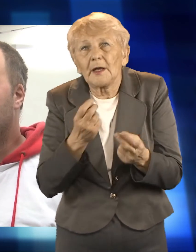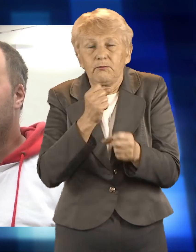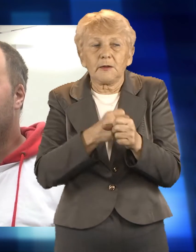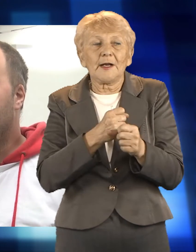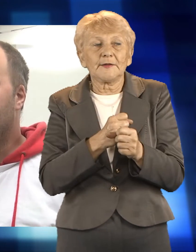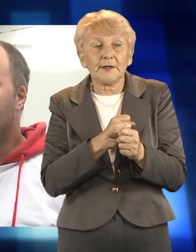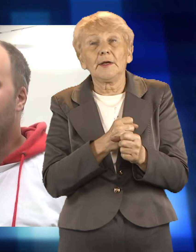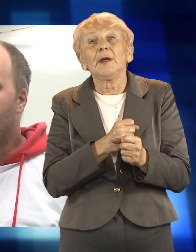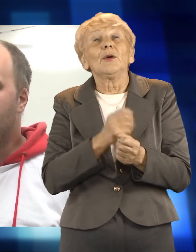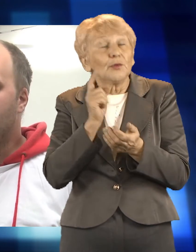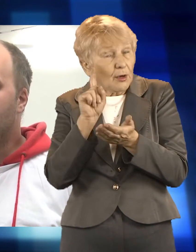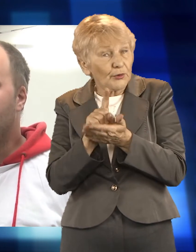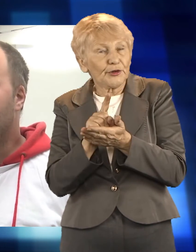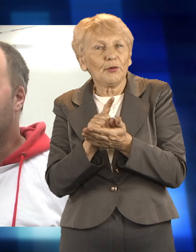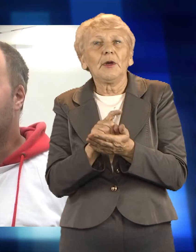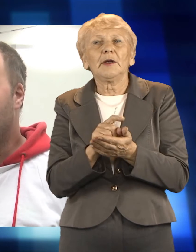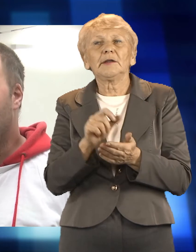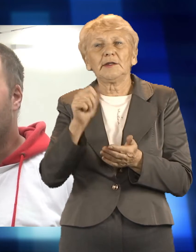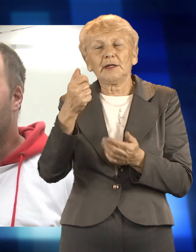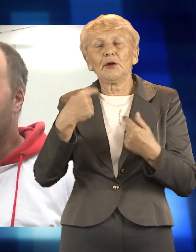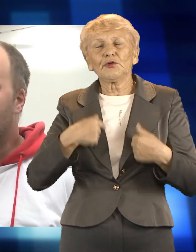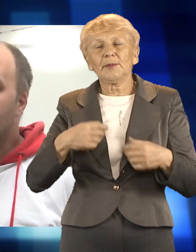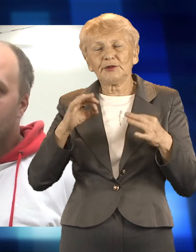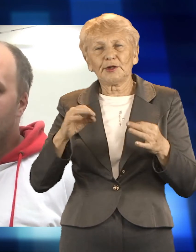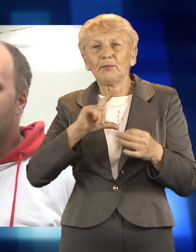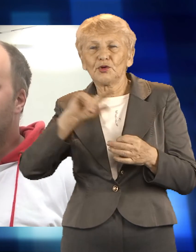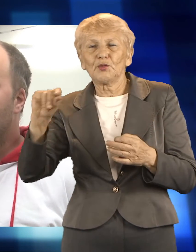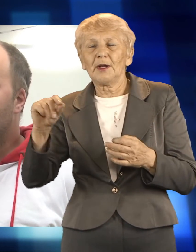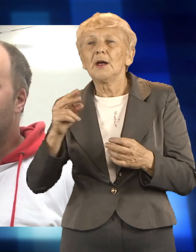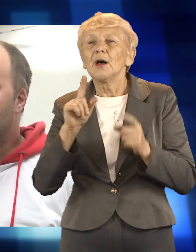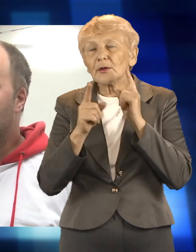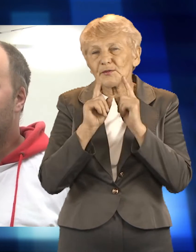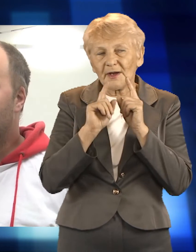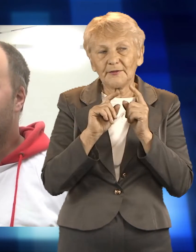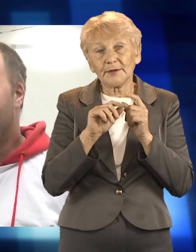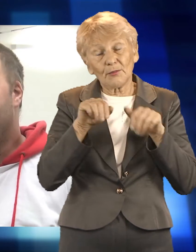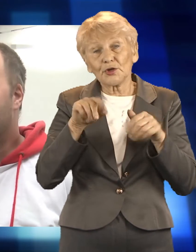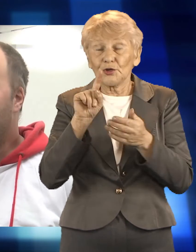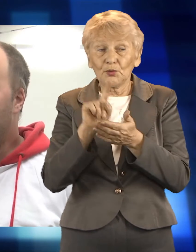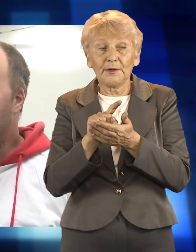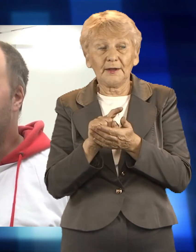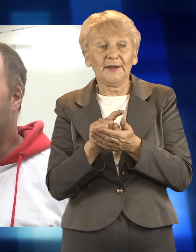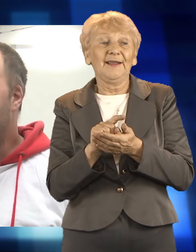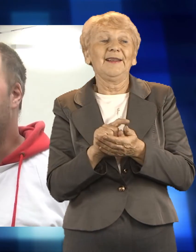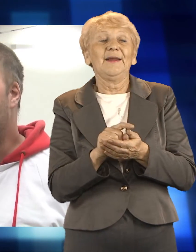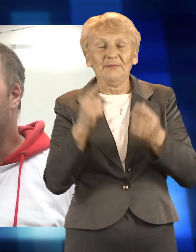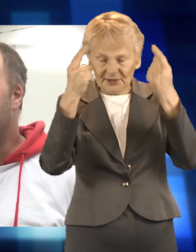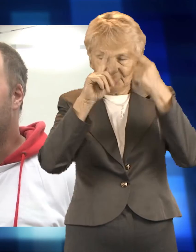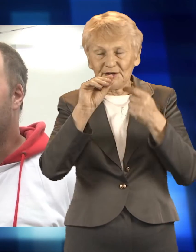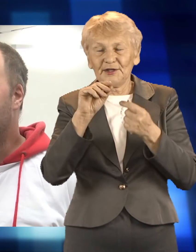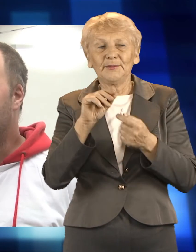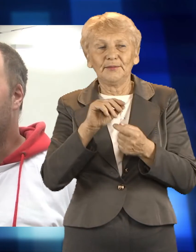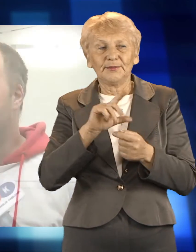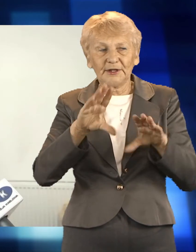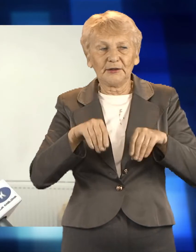jednego pana namówić do tego, żeby poszedł do pracy, dzisiaj był na rozmowie. Mamy nadzieję, że wszystko było ok. Na chwilę obecną nie przyszedł, więc mamy